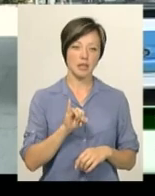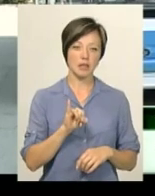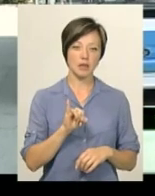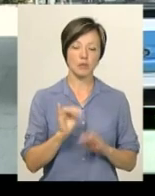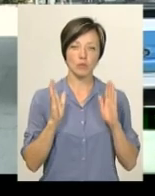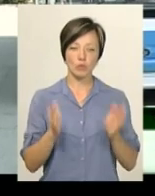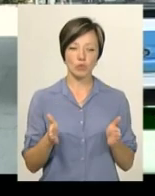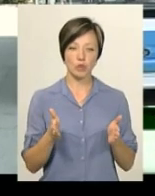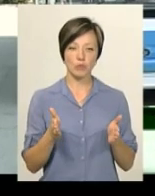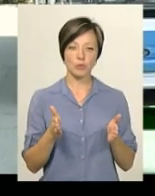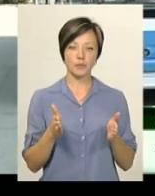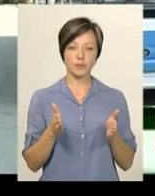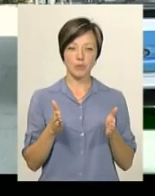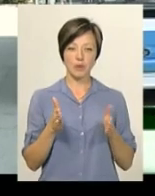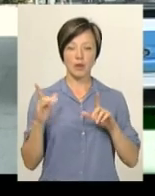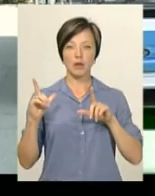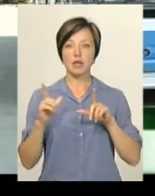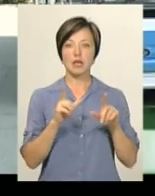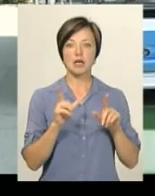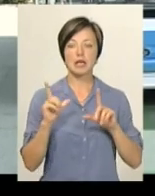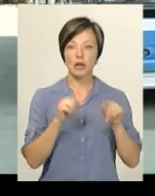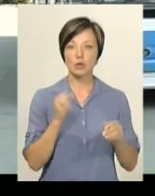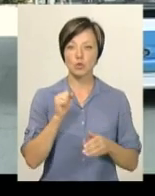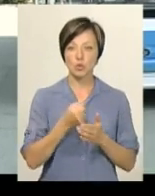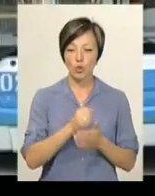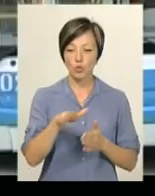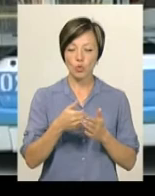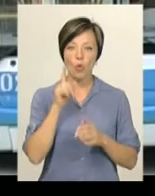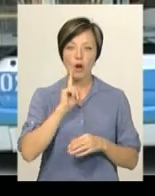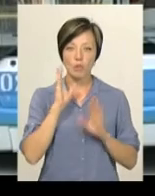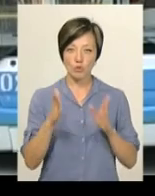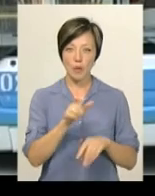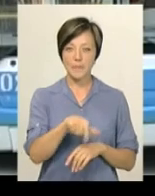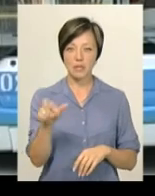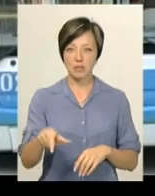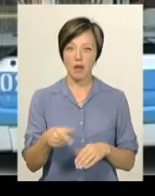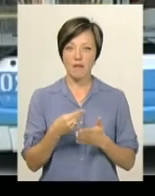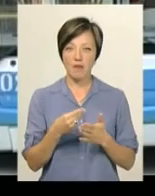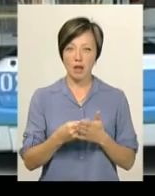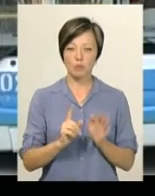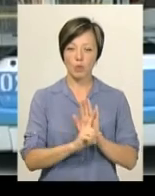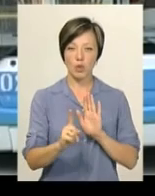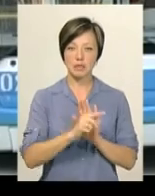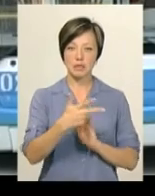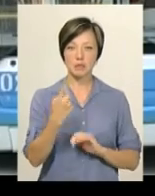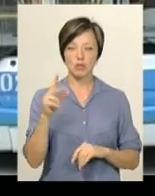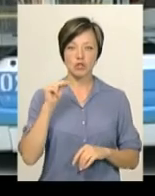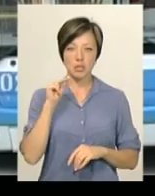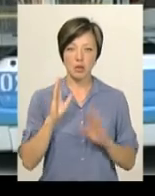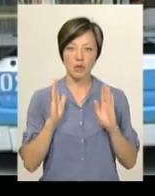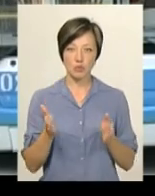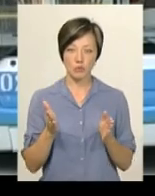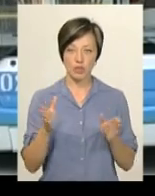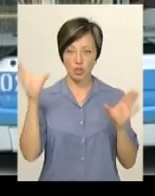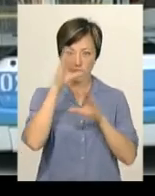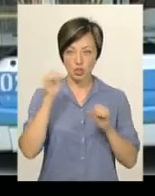будемо їхати доти, доки будуть пасажири. Вартість проїзду 31 числа буде складати, так як